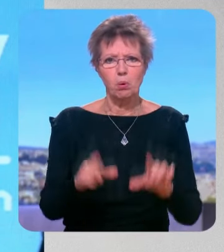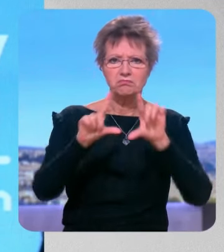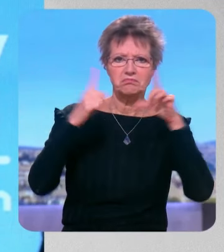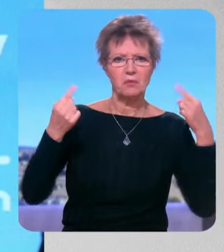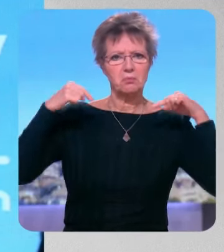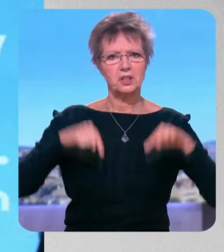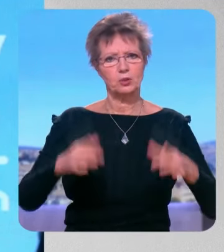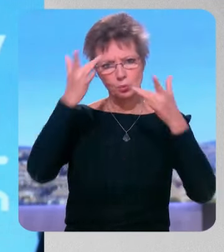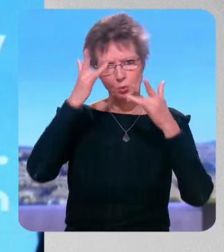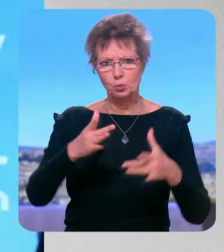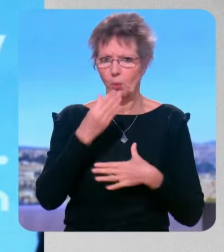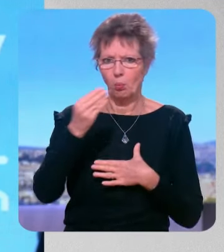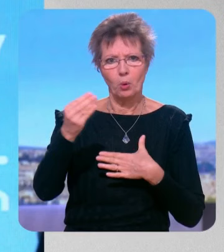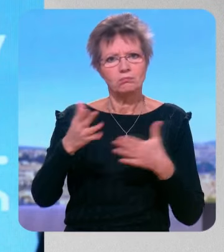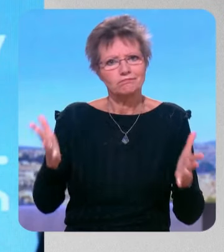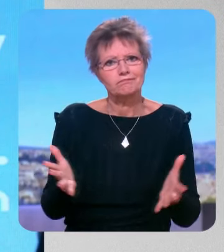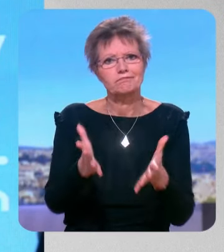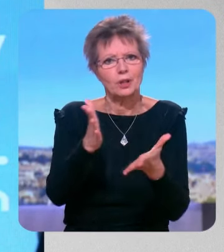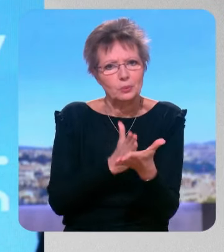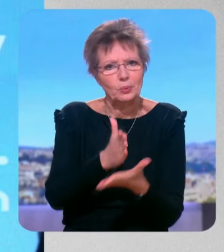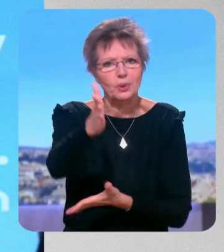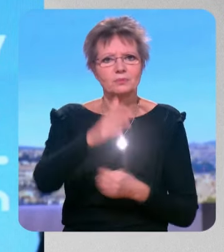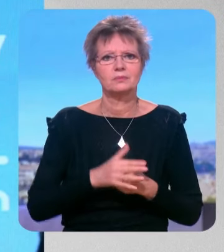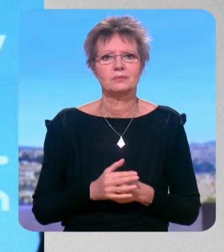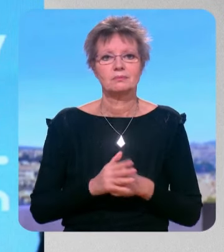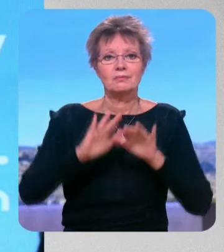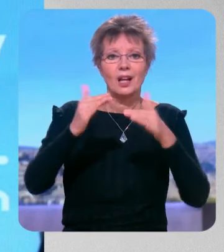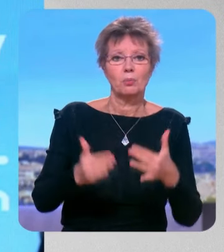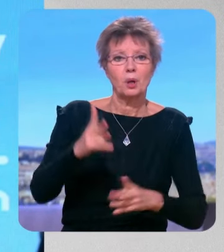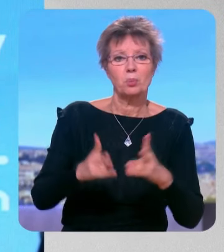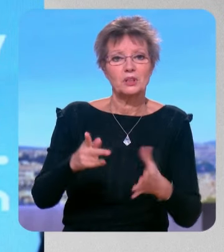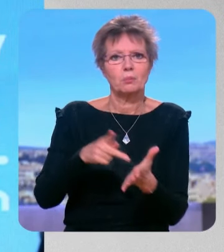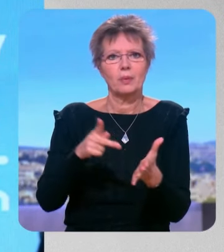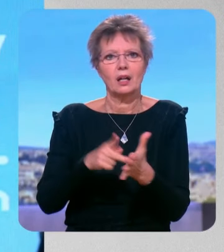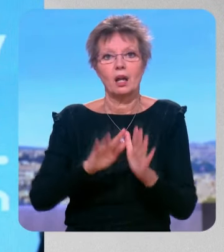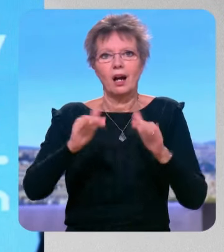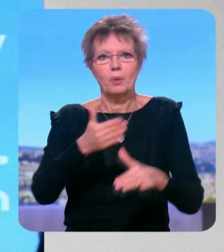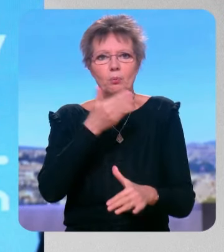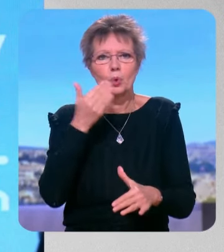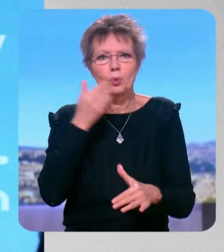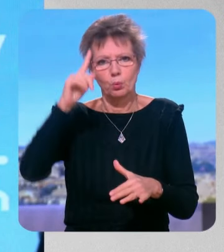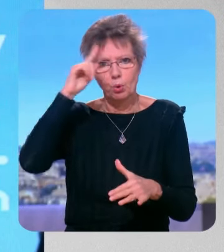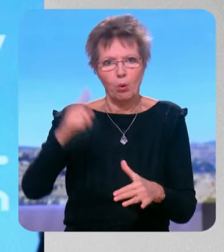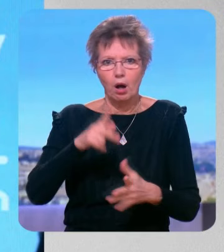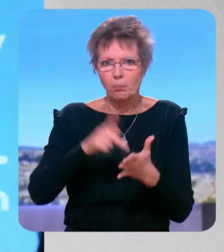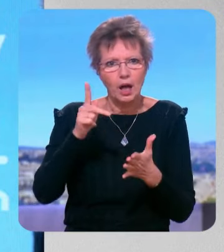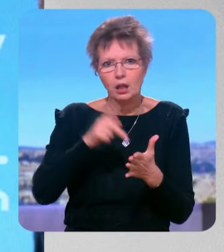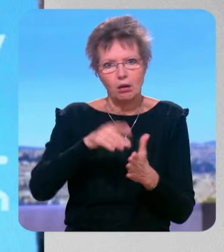culture en tout cas je souhaite bon vent et puis si ça peut nous aider à remettre un peu d'ordre à paris parce que paris est en train de sombrer